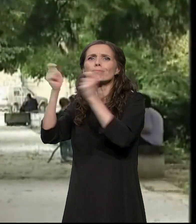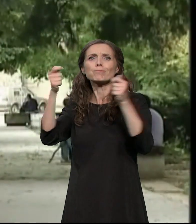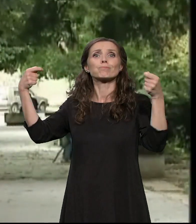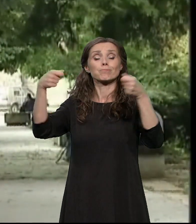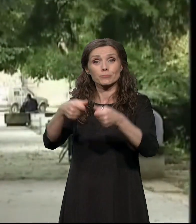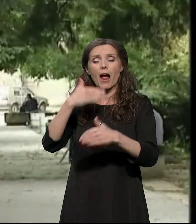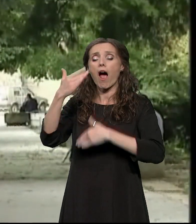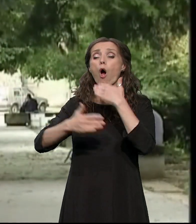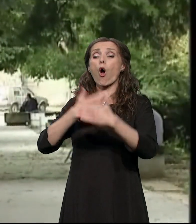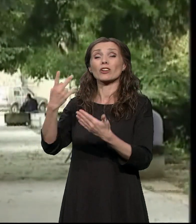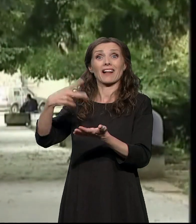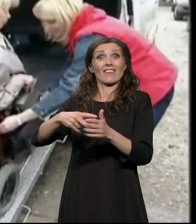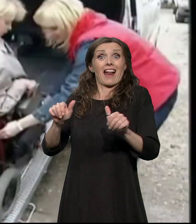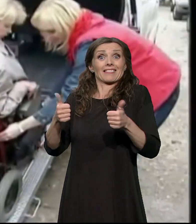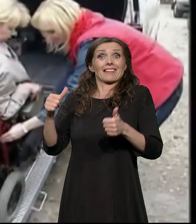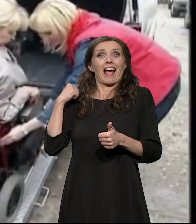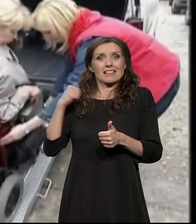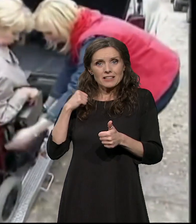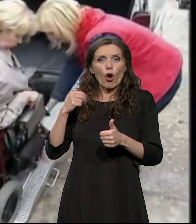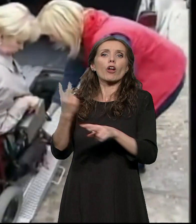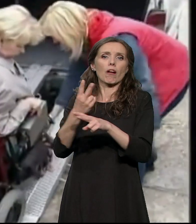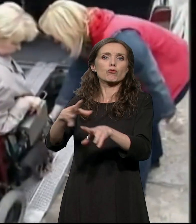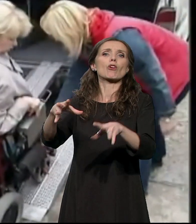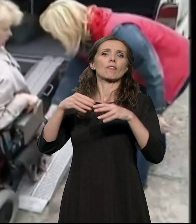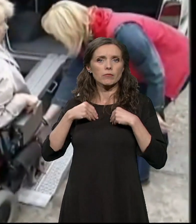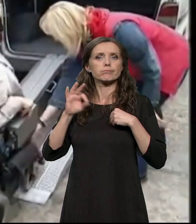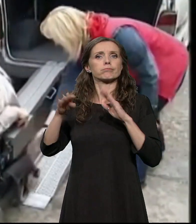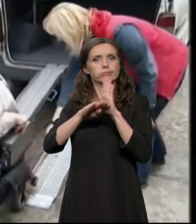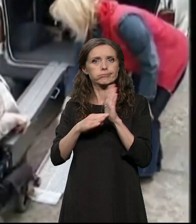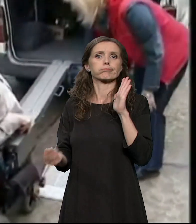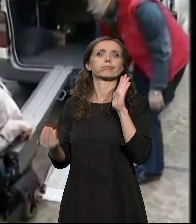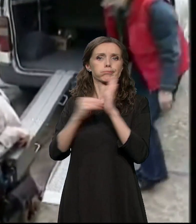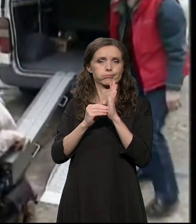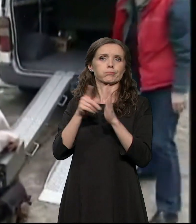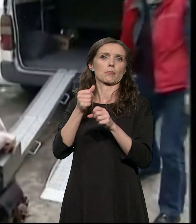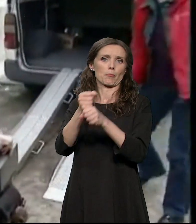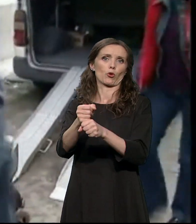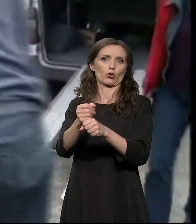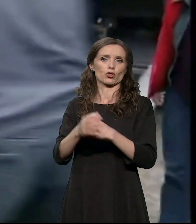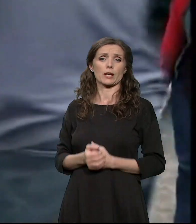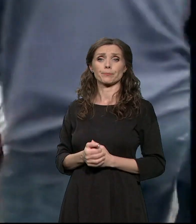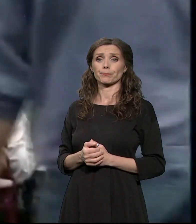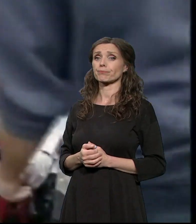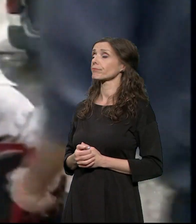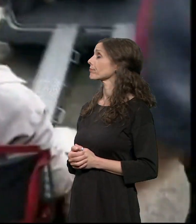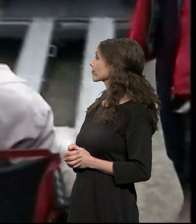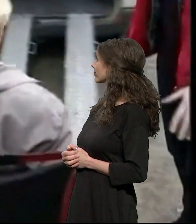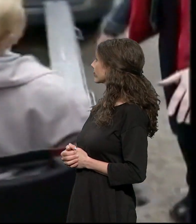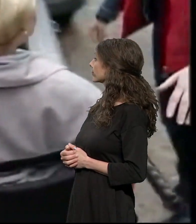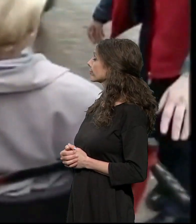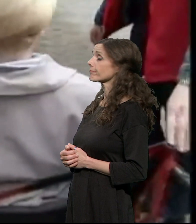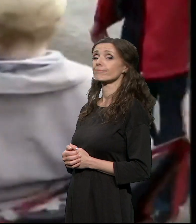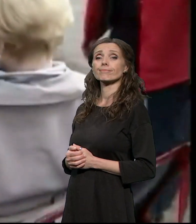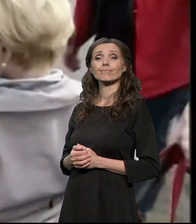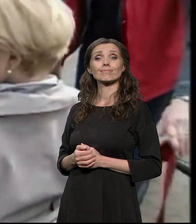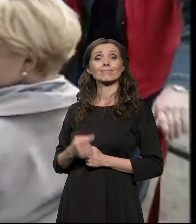2011. godine. Kad sam se vratila u Beograd 1996. godine, mi smo prvi